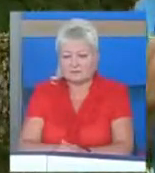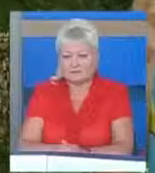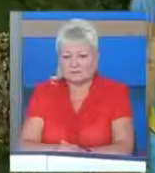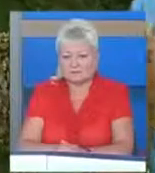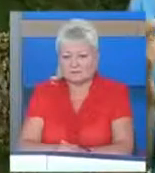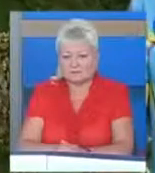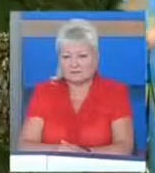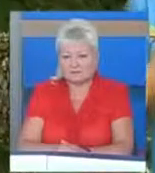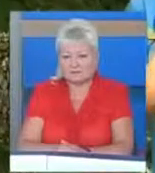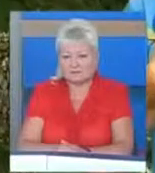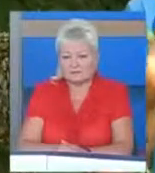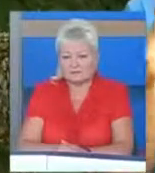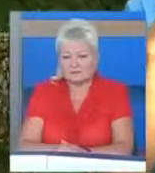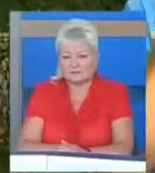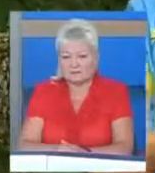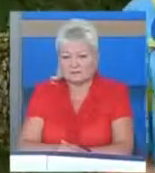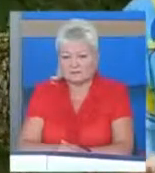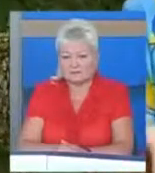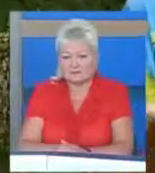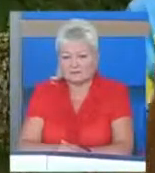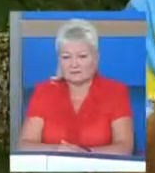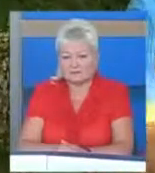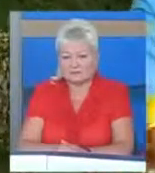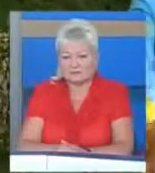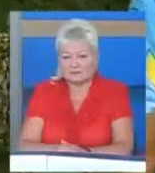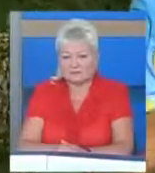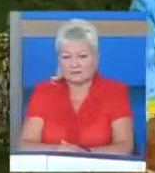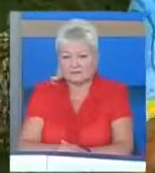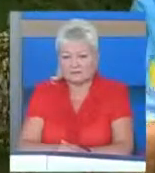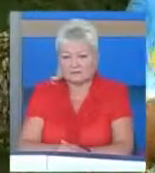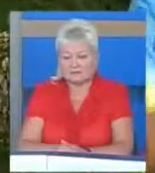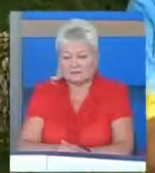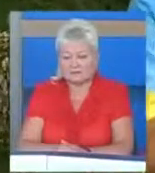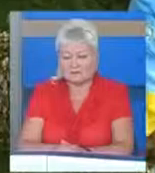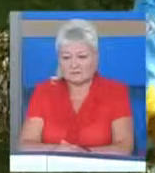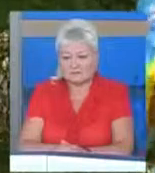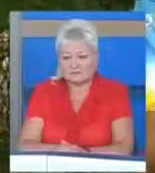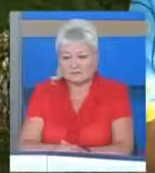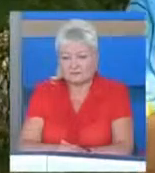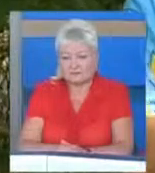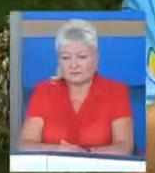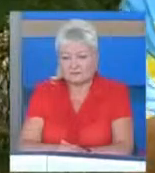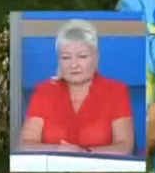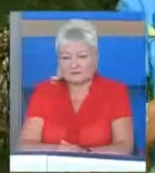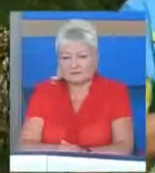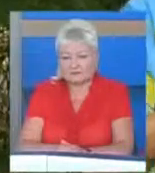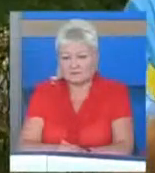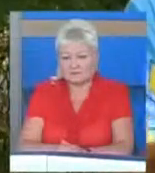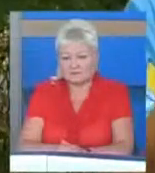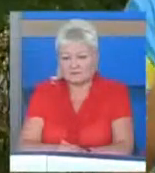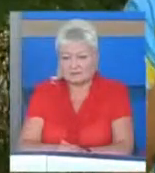знаходиться в декретній відпустці. А я, як сестра, почала так само займатися. І от мої перші